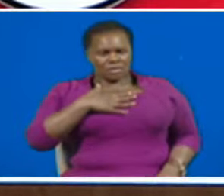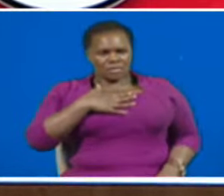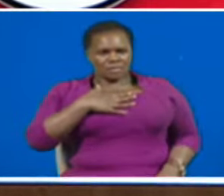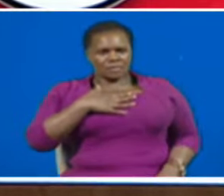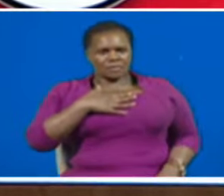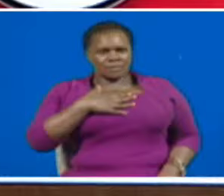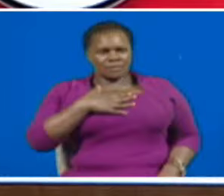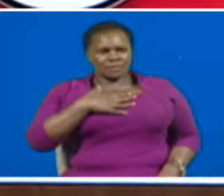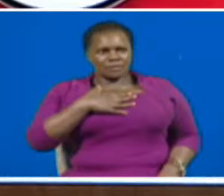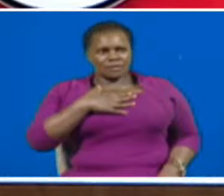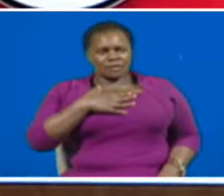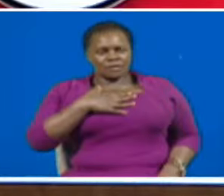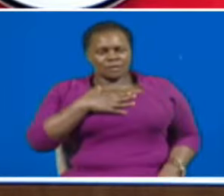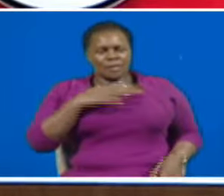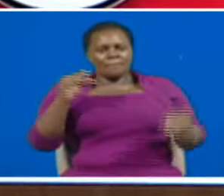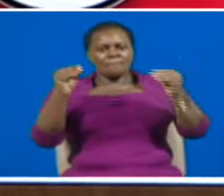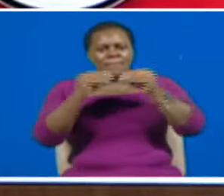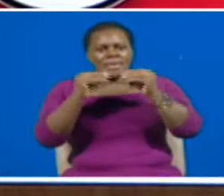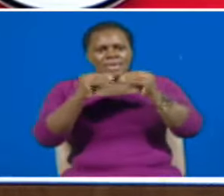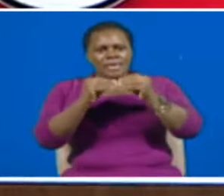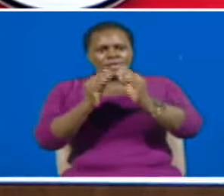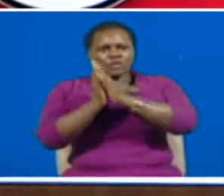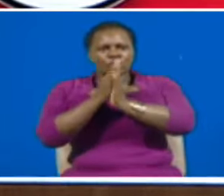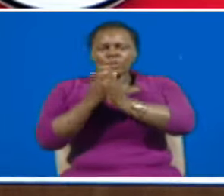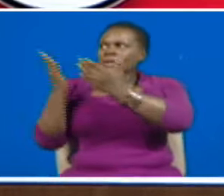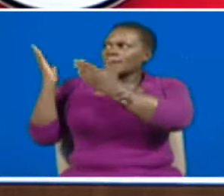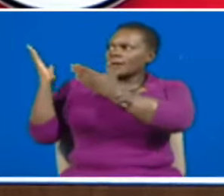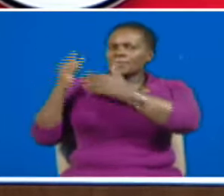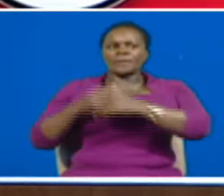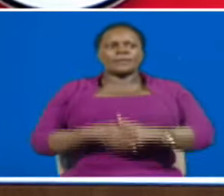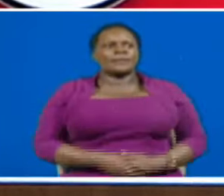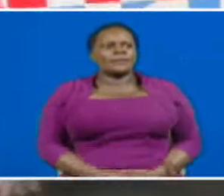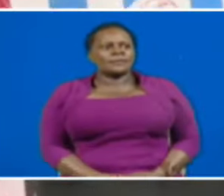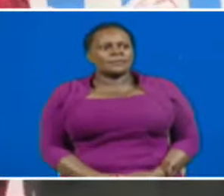Ogaro aliungana nae hii hapa tarifa hiyo kwa kila.